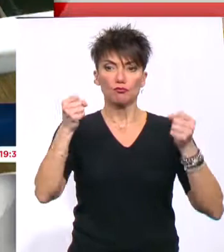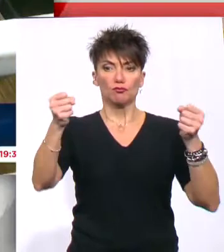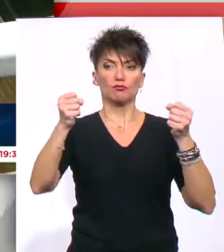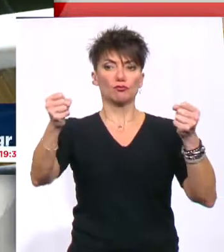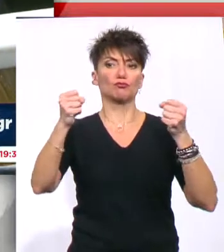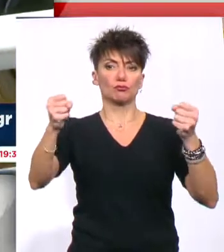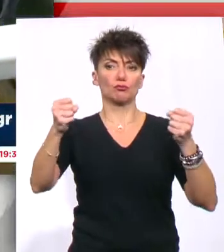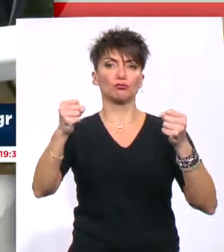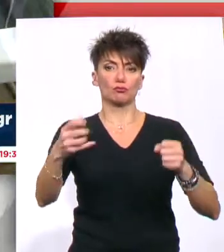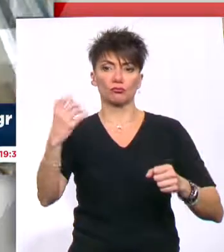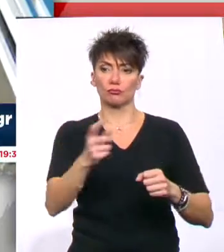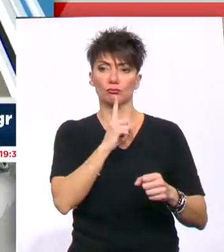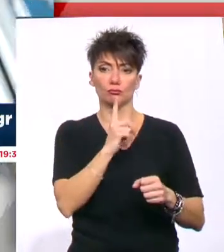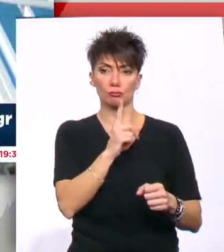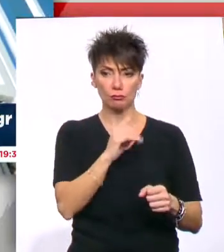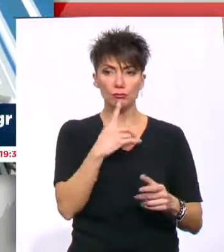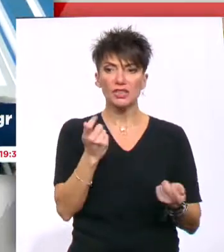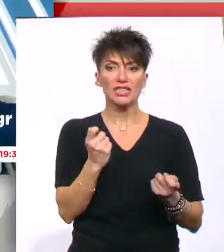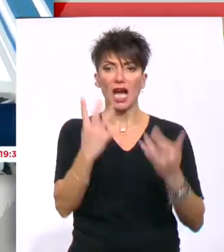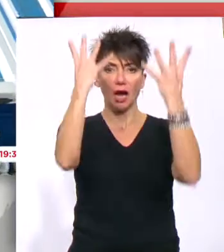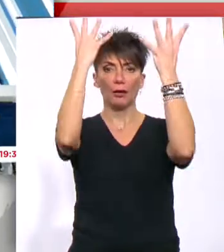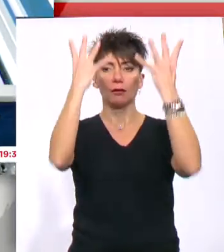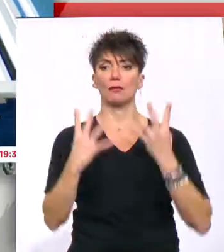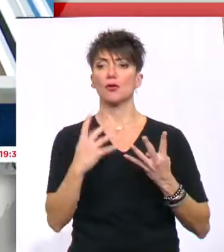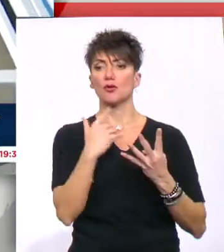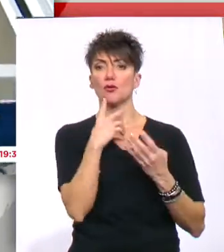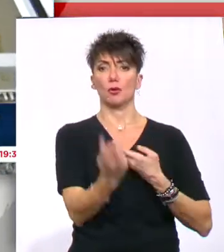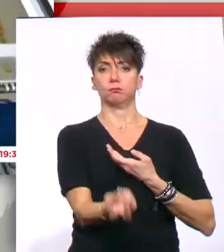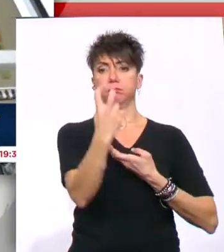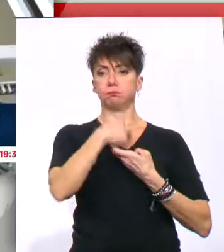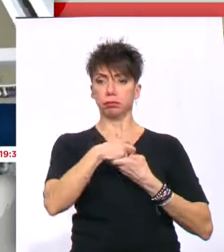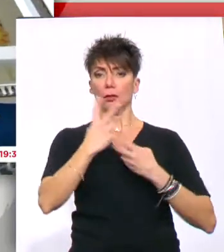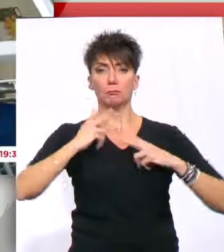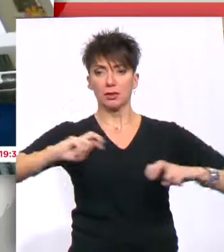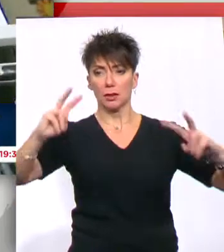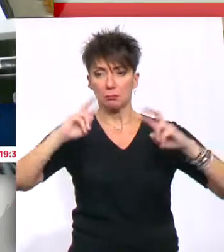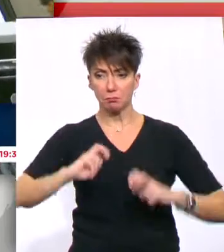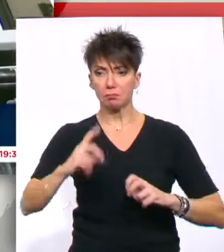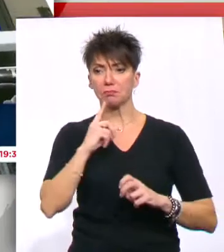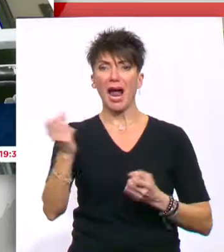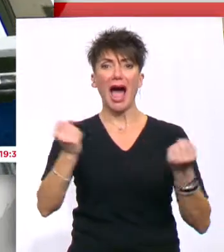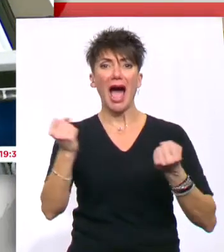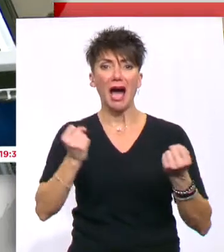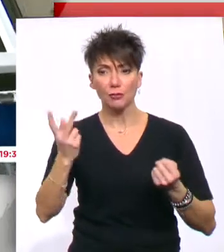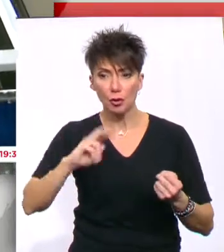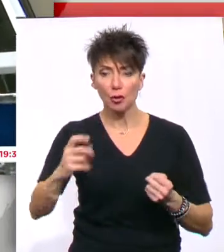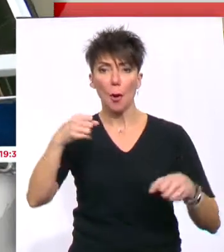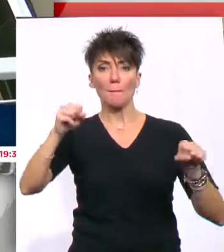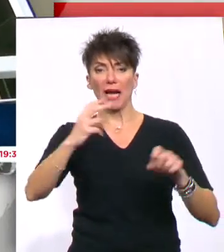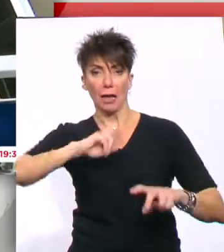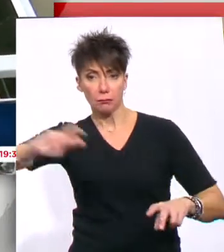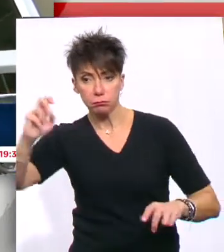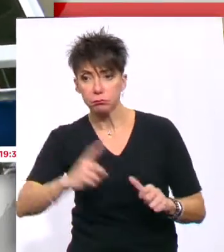μετέτρεψε το σπίτι του σε φρούριο. Δεν έκανα εδώ σπίτι μου φρούριο γιατί μπήκανε μέσα. Δεν μας έχουν αφήσει τίποτα. Μου έχουν κλέψει στα μάξη. Μου κλέψαν τις μηχανές.